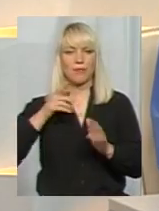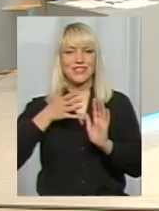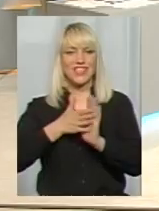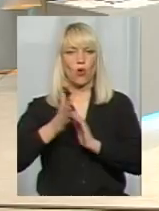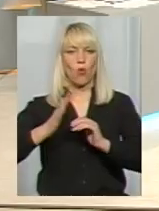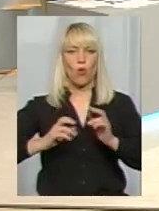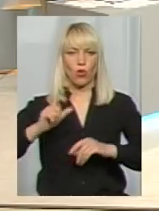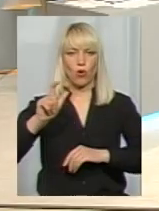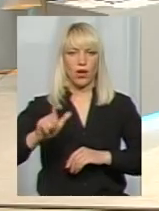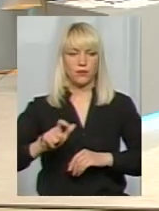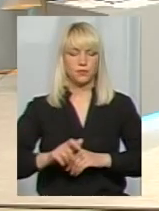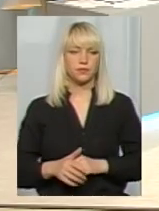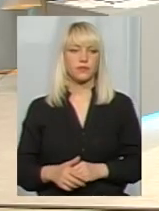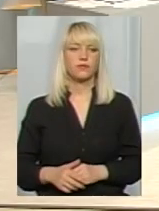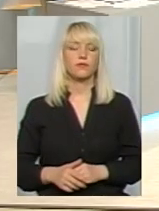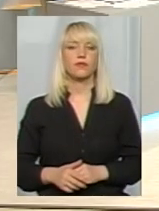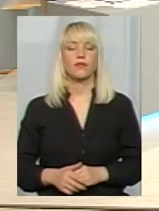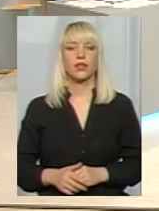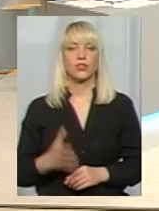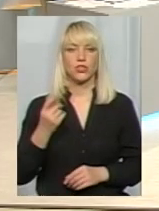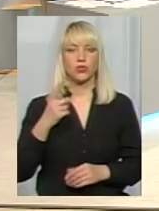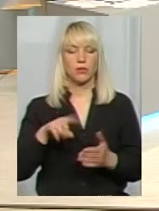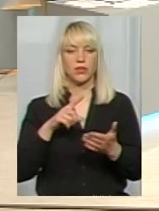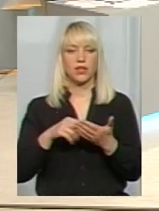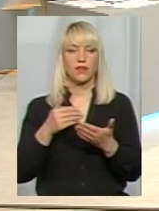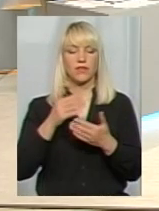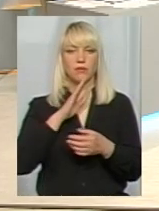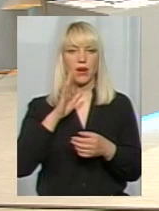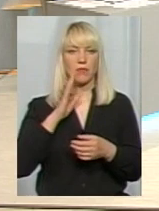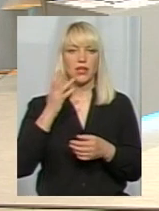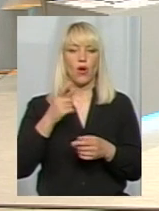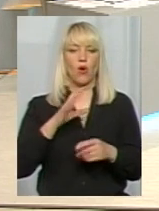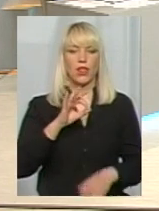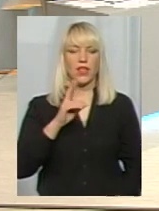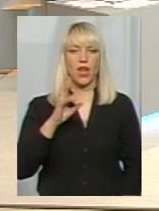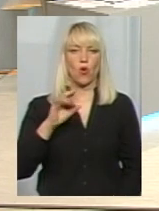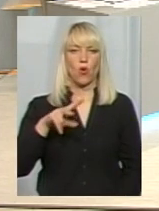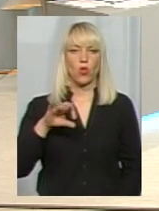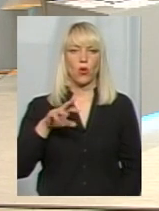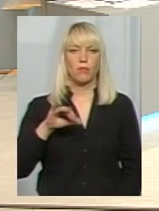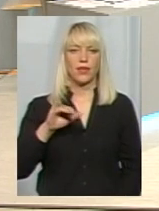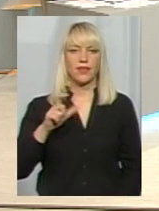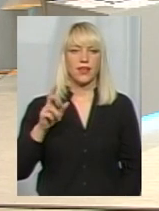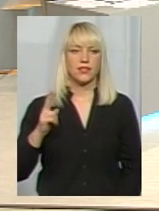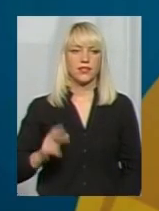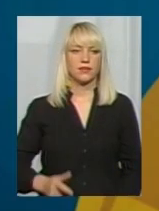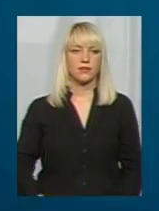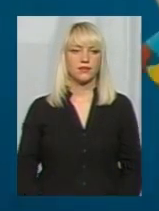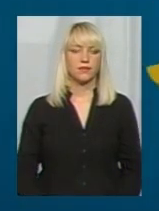штатний розпит своїх закладів. Зрозуміло. Маємо ще одне питання від мами. Це Олена Коломініць. Прошу, давайте послухаємо.